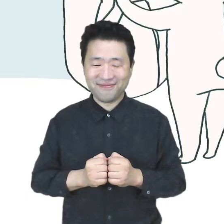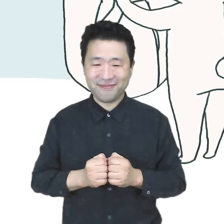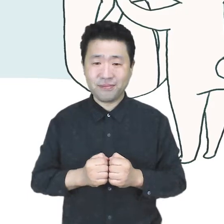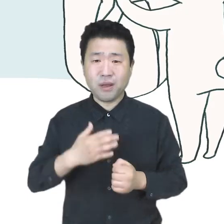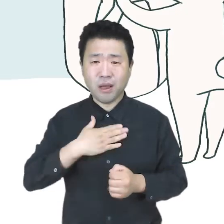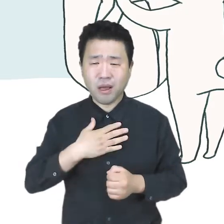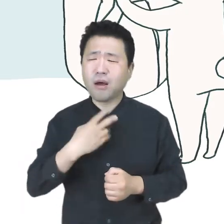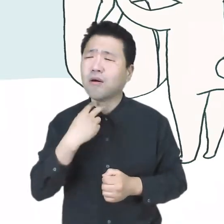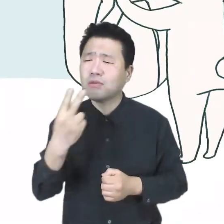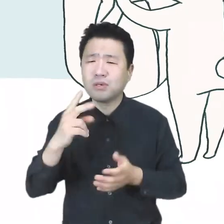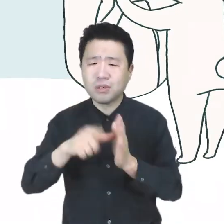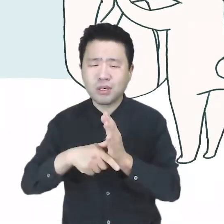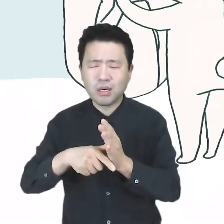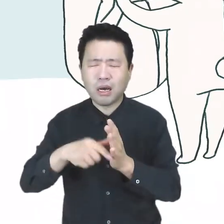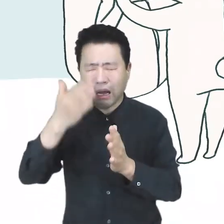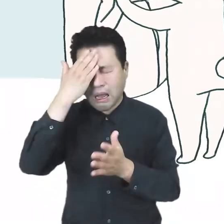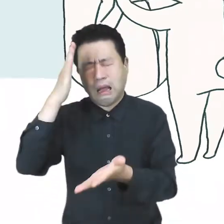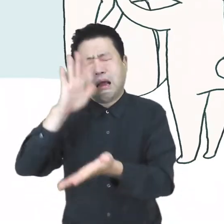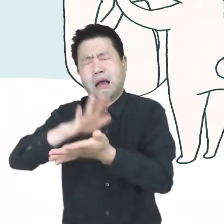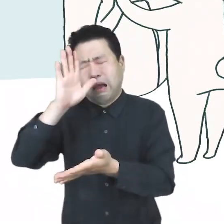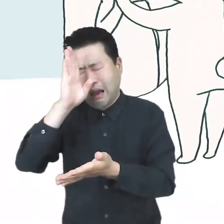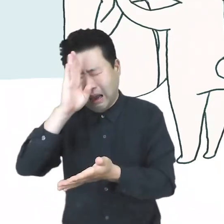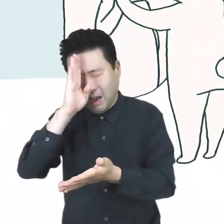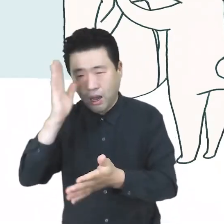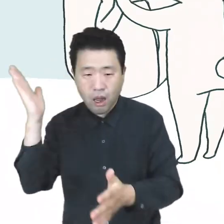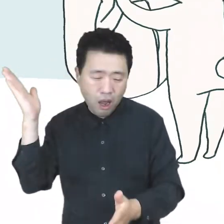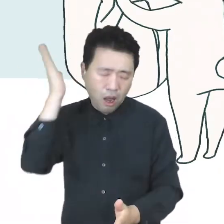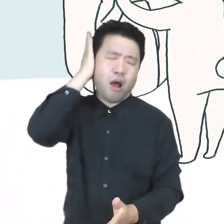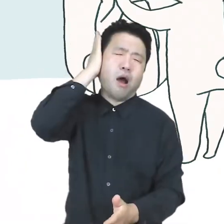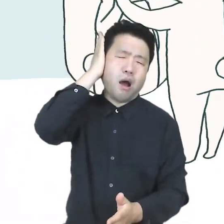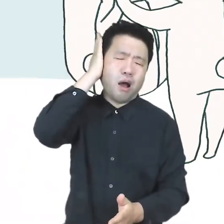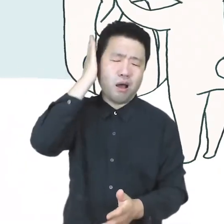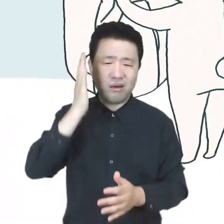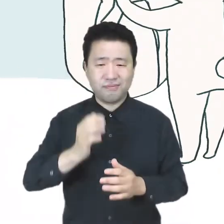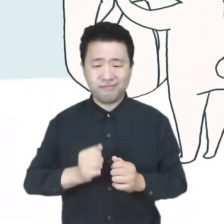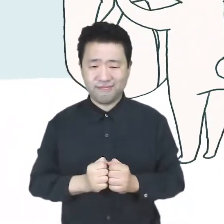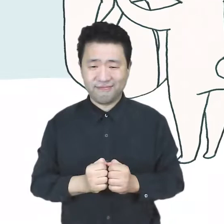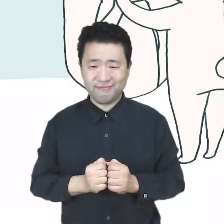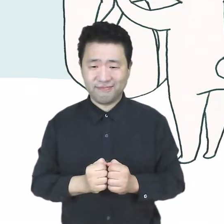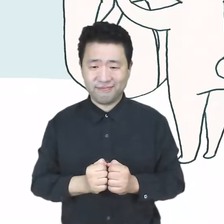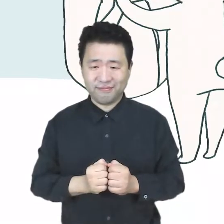나는 두 살 때 열병을 앓고 귀가 들리지 않아.